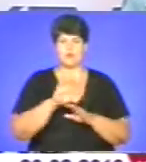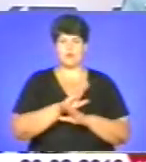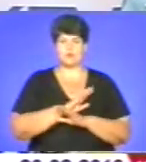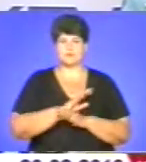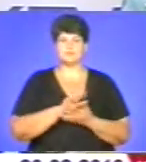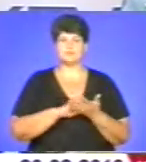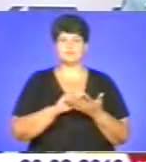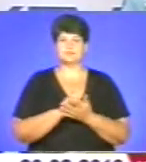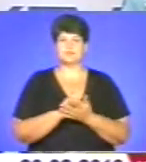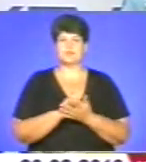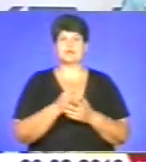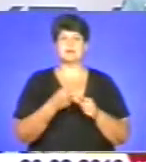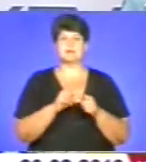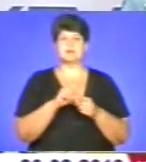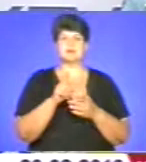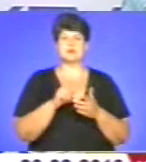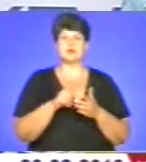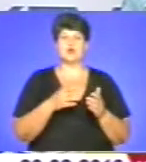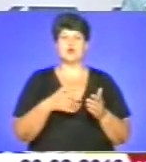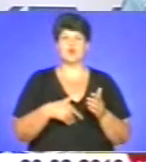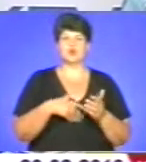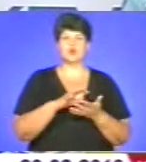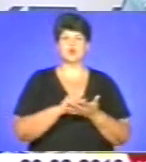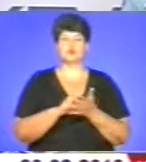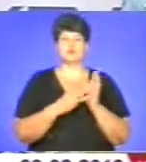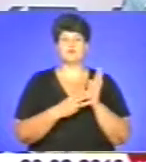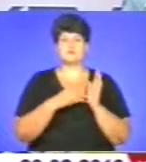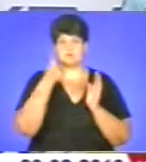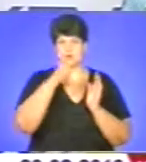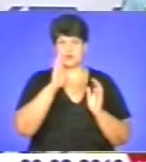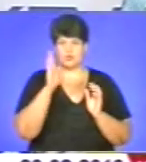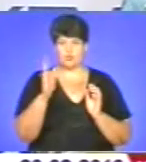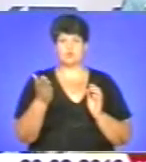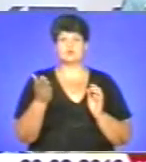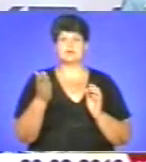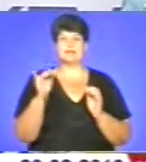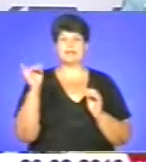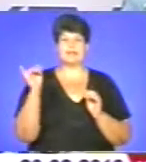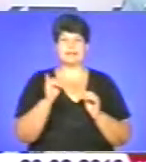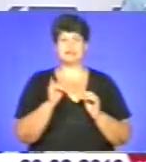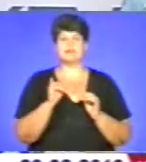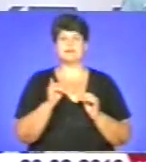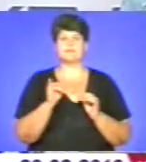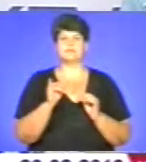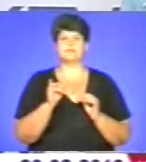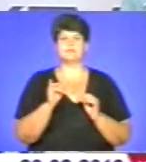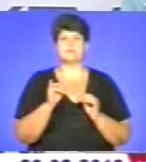крім питань світового українства, Голодомору, тобто 80-річчя буде, і сама